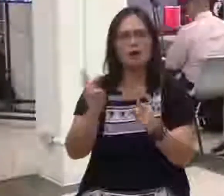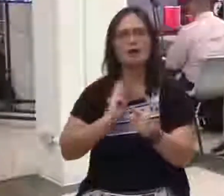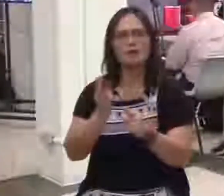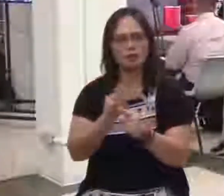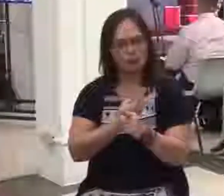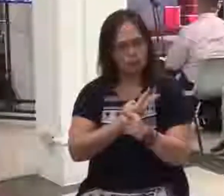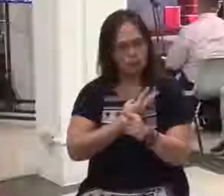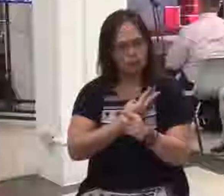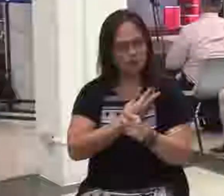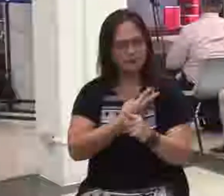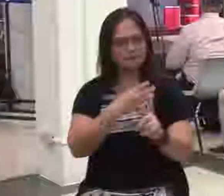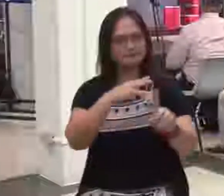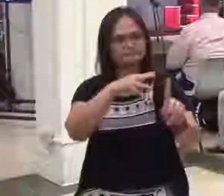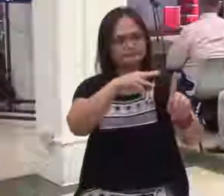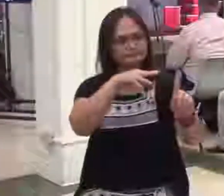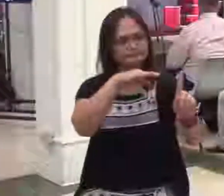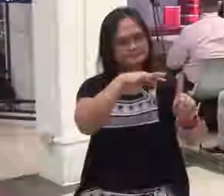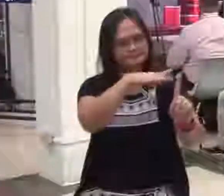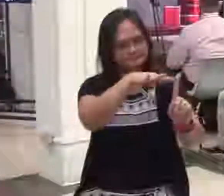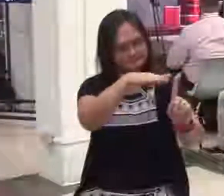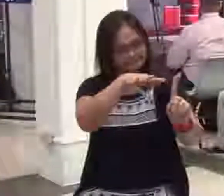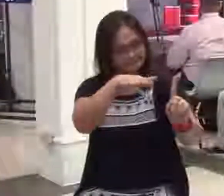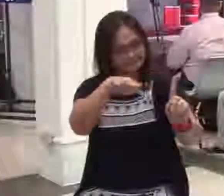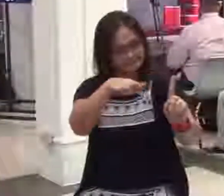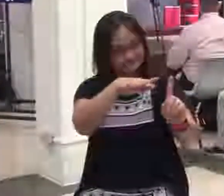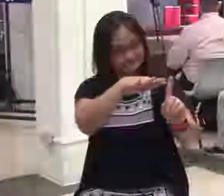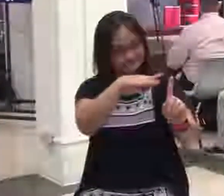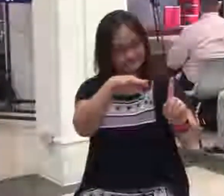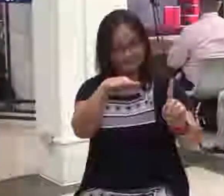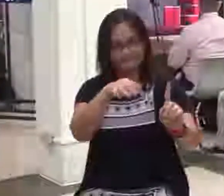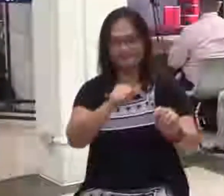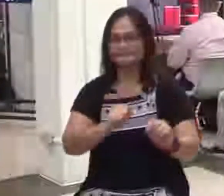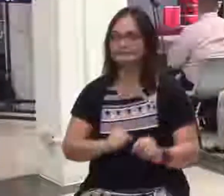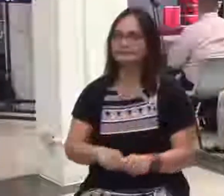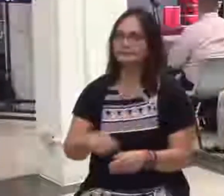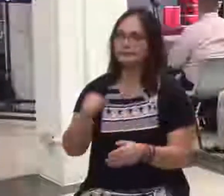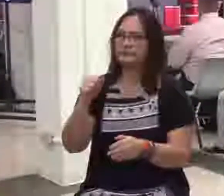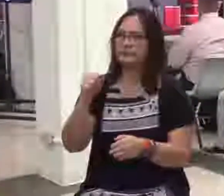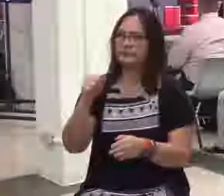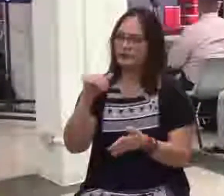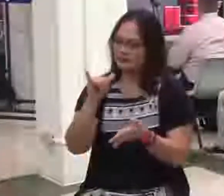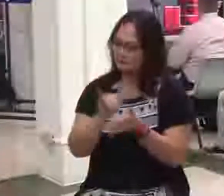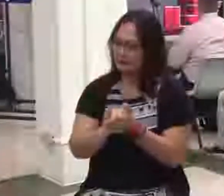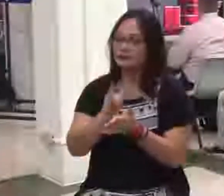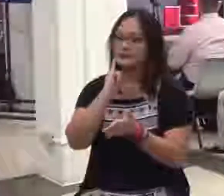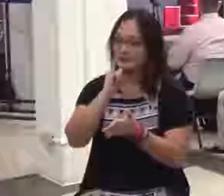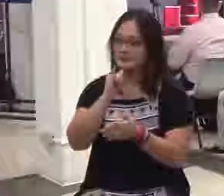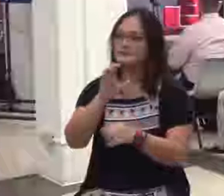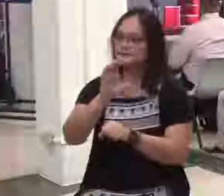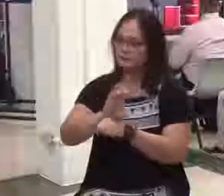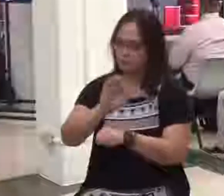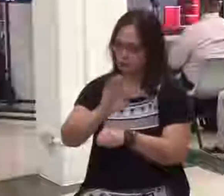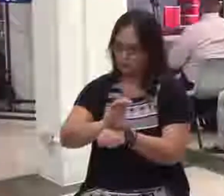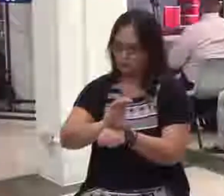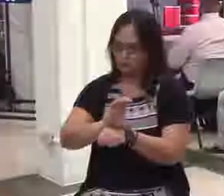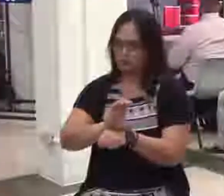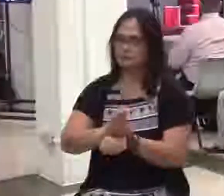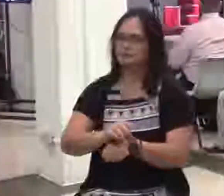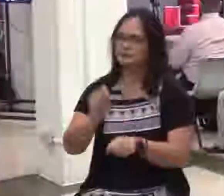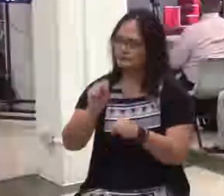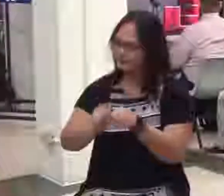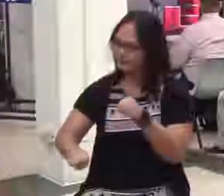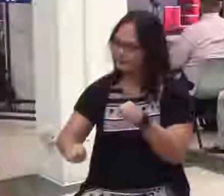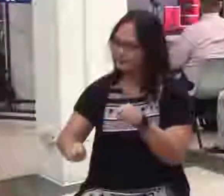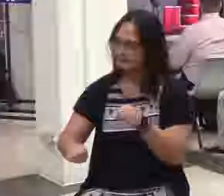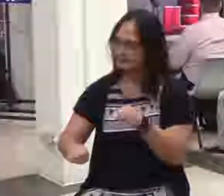inoobserbahan. Amen? Ngayon po ang church. So,